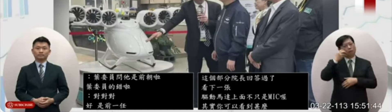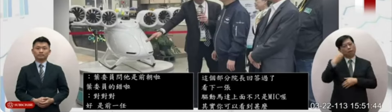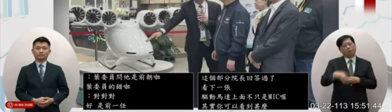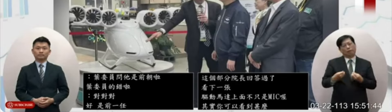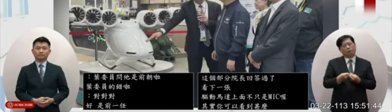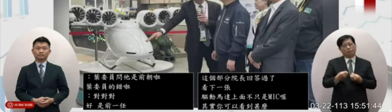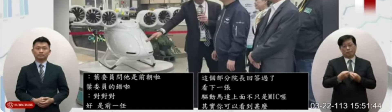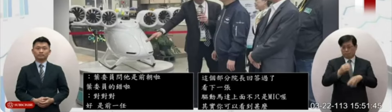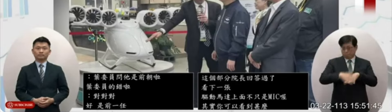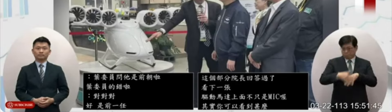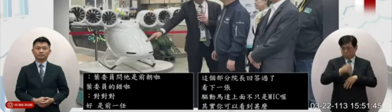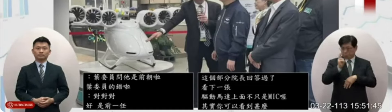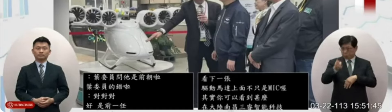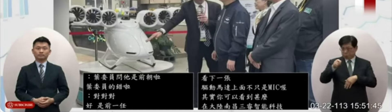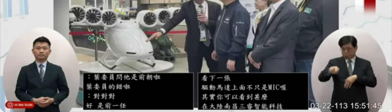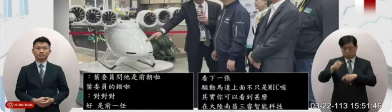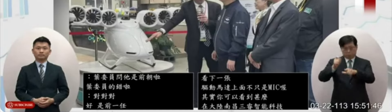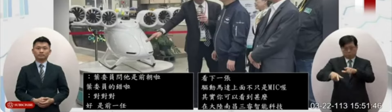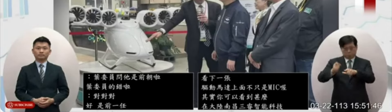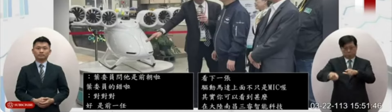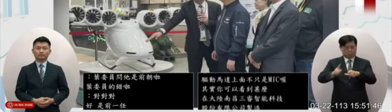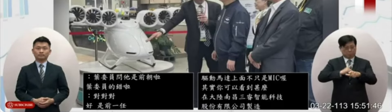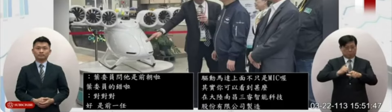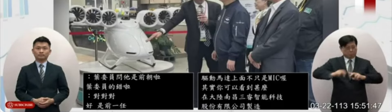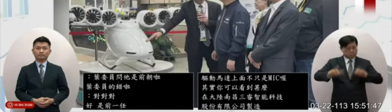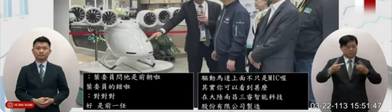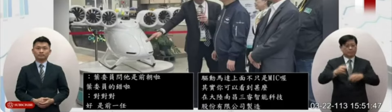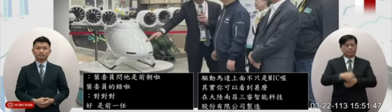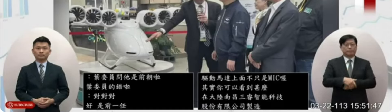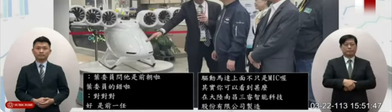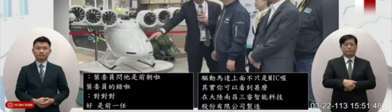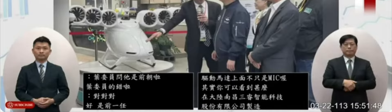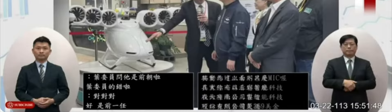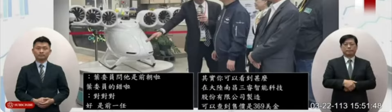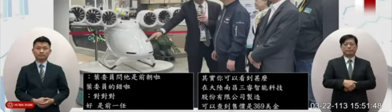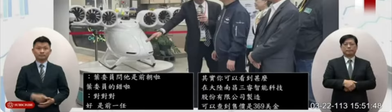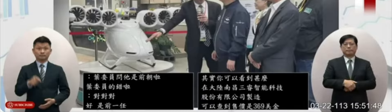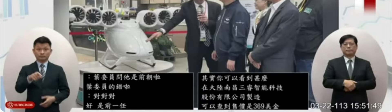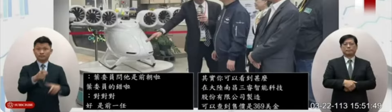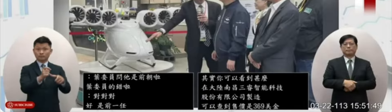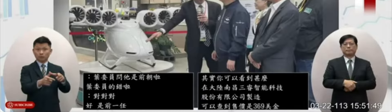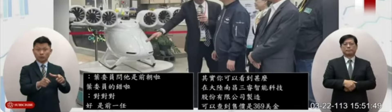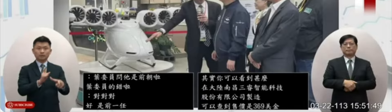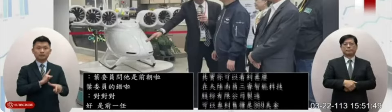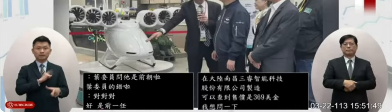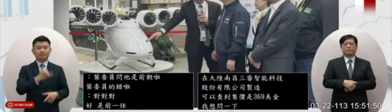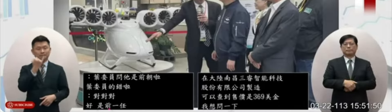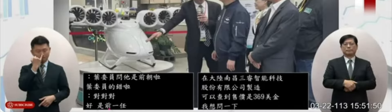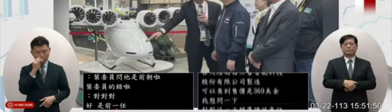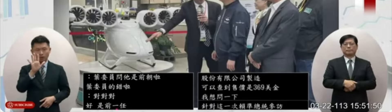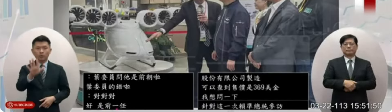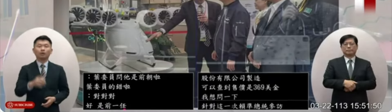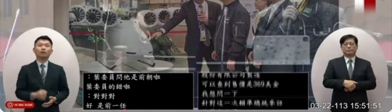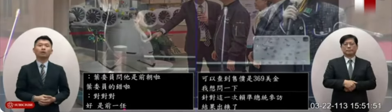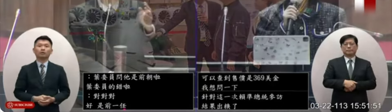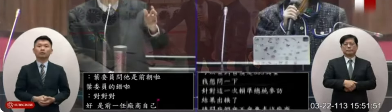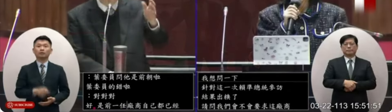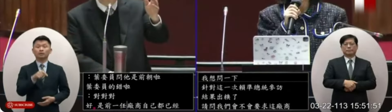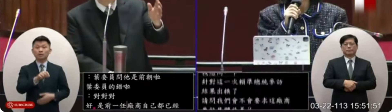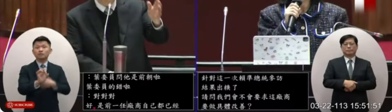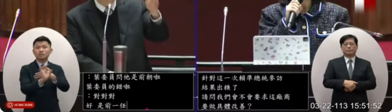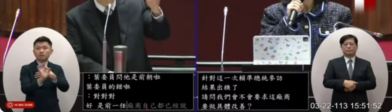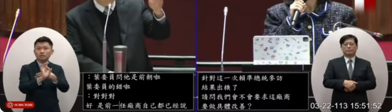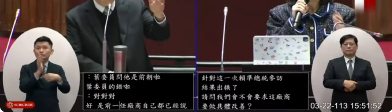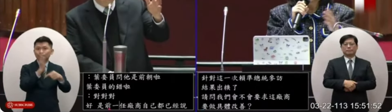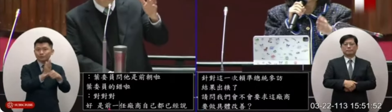糗了請問我們會不會要求這個廠商要做具體的改善這個廠商自己都已經說了啦說因為這是